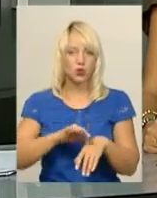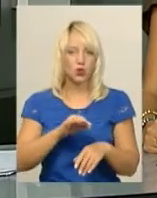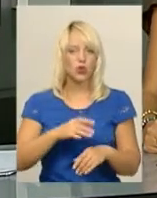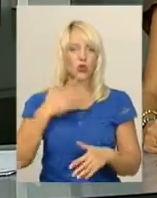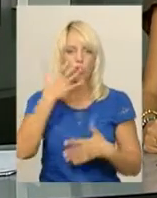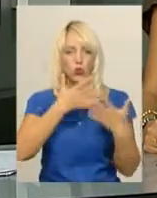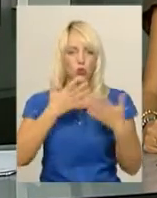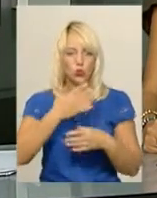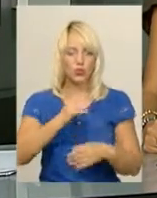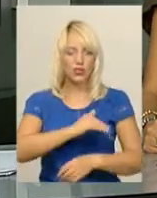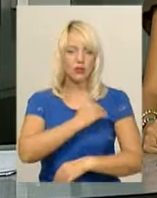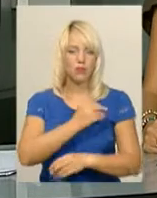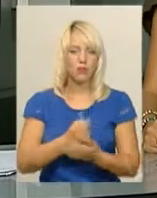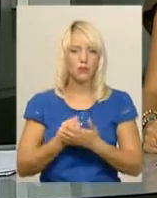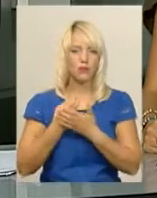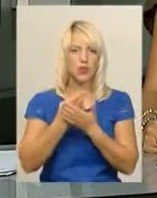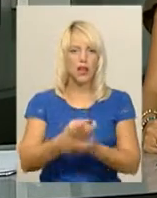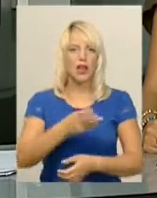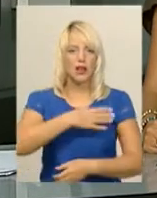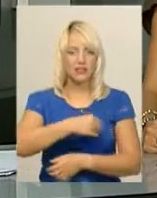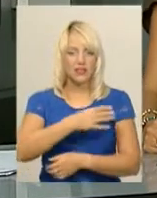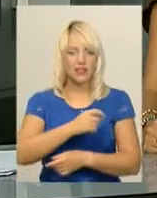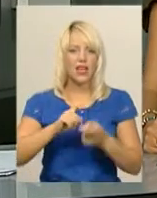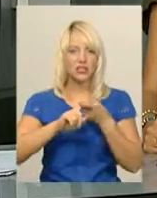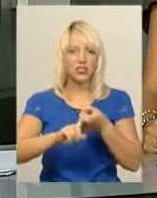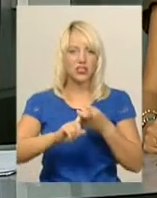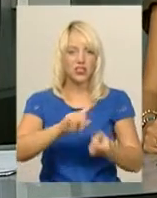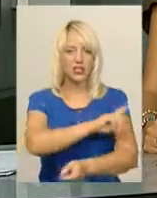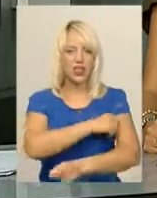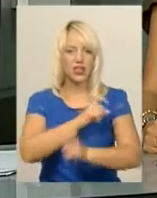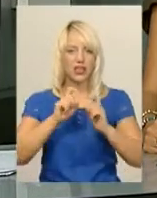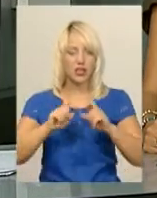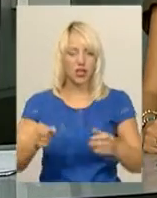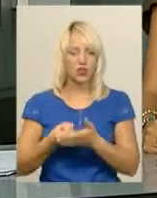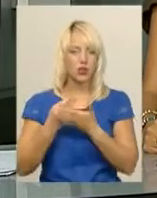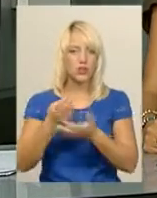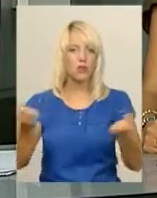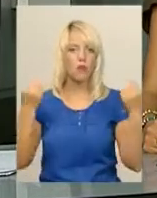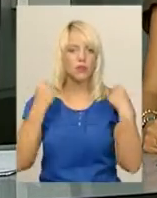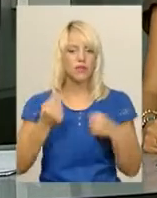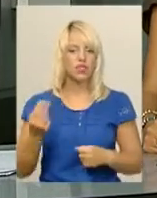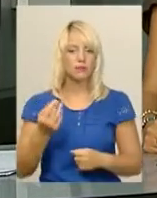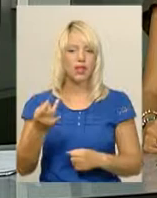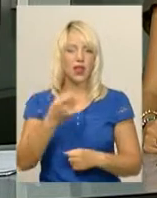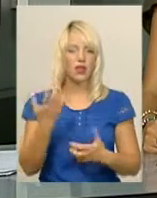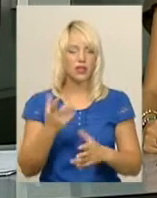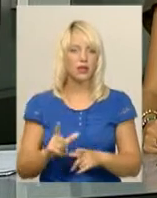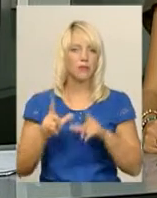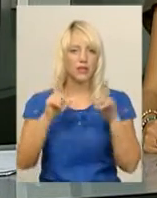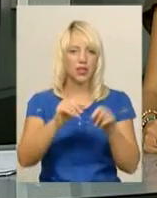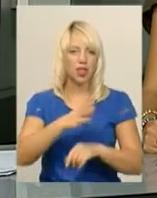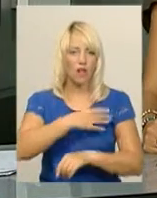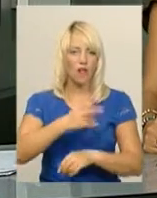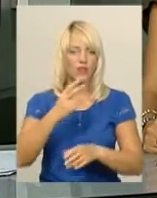ушпиталили до Львівської обласної інфекційної клінічної лікарні. Госпіталізовані спортсмени Шепетівського району, які приїхали до Львова на